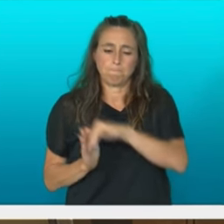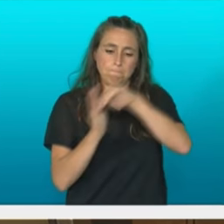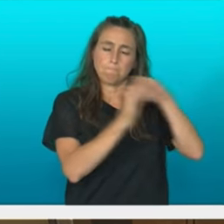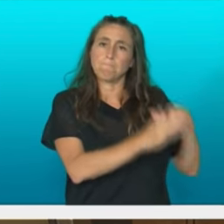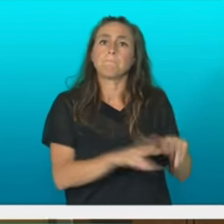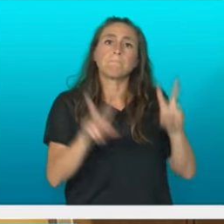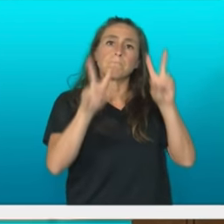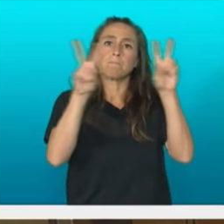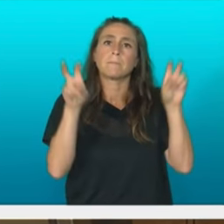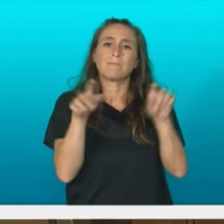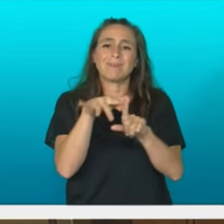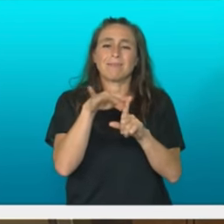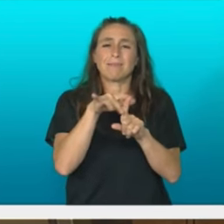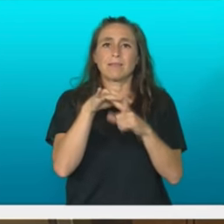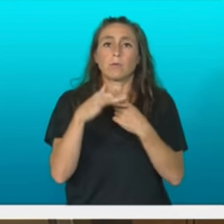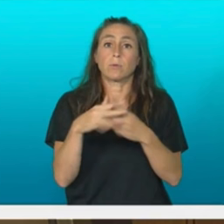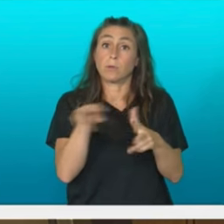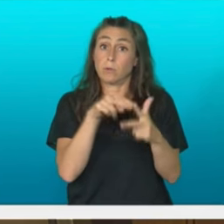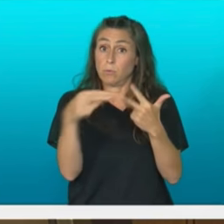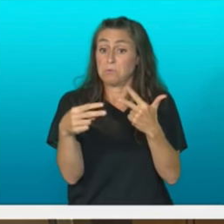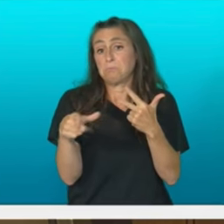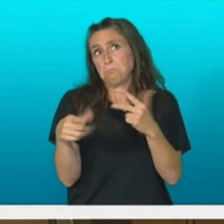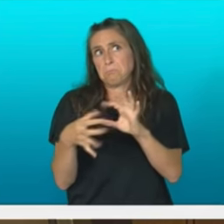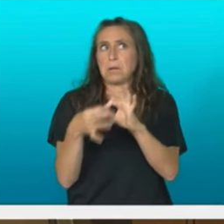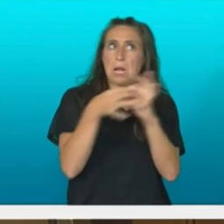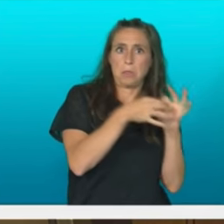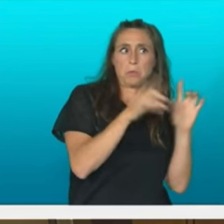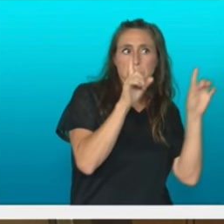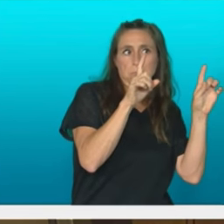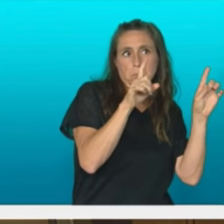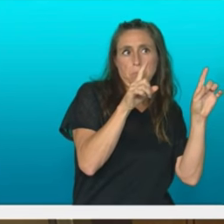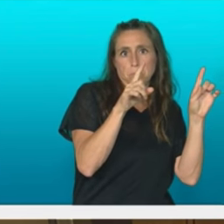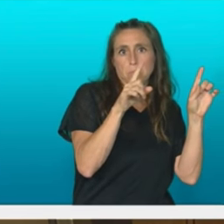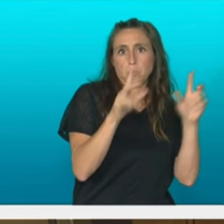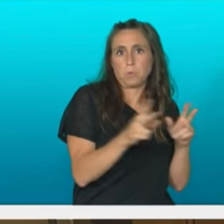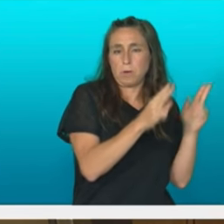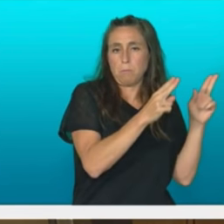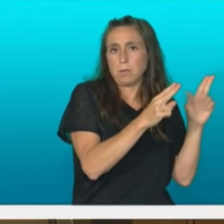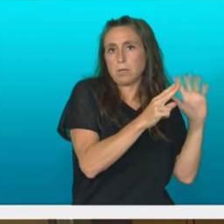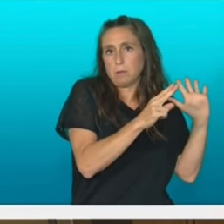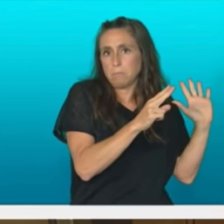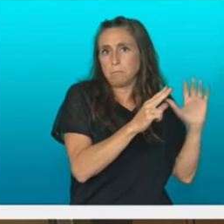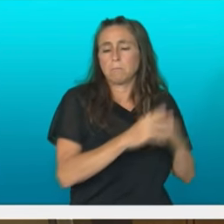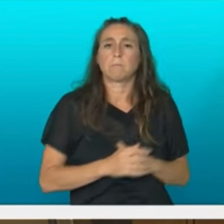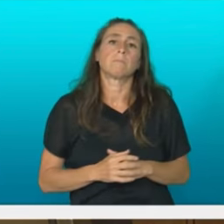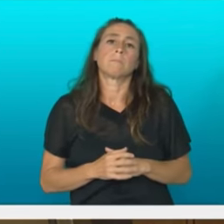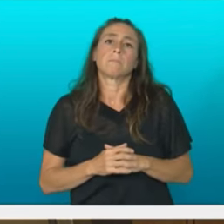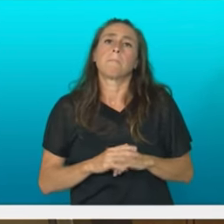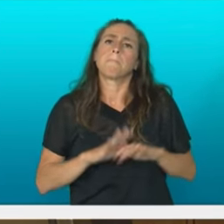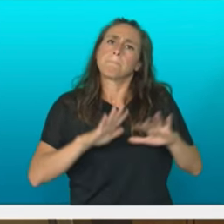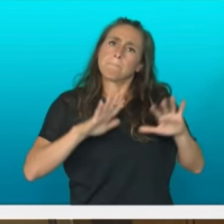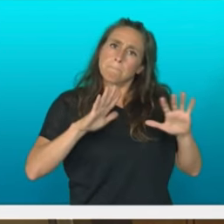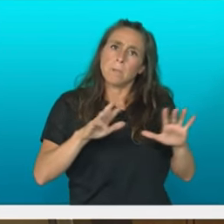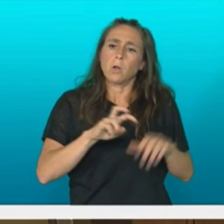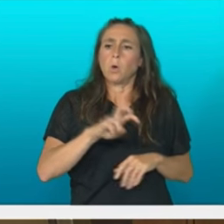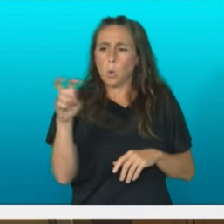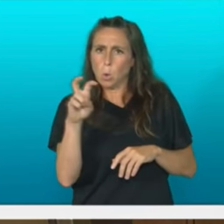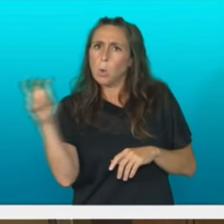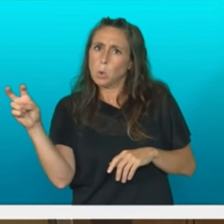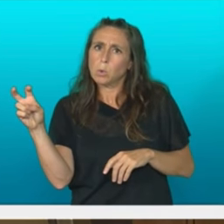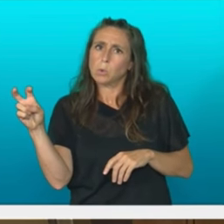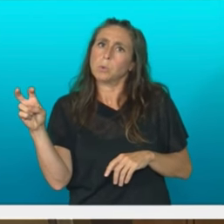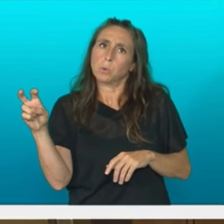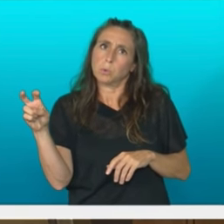zati batean badauka ezkuntzarekin zer ikusia baina ezkuntzari daina ez diogu eskatuko eta badira sortu beharreko beste